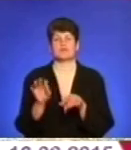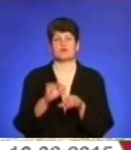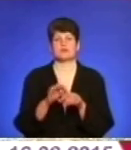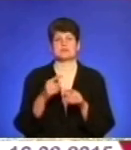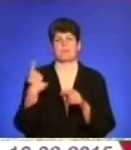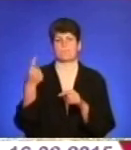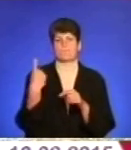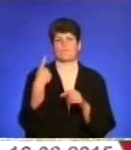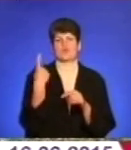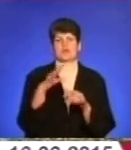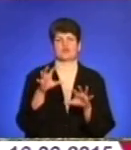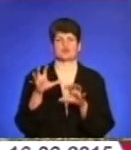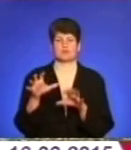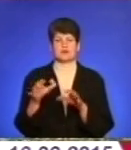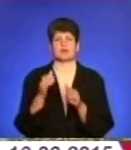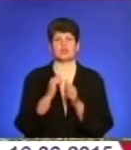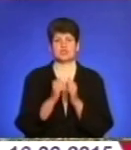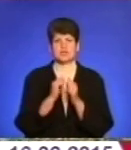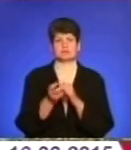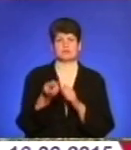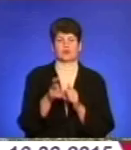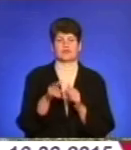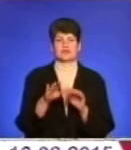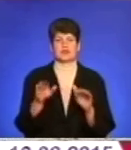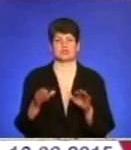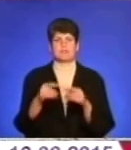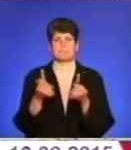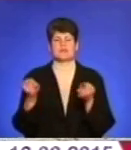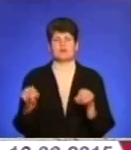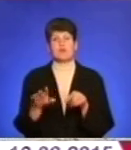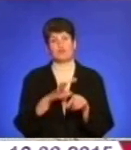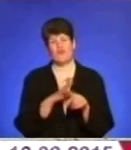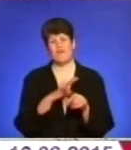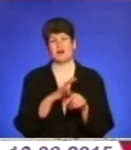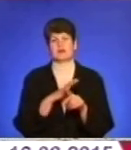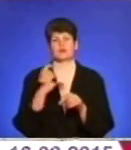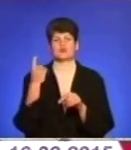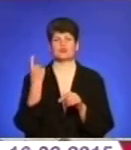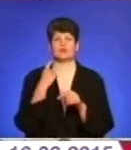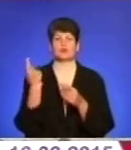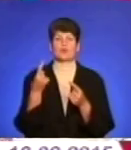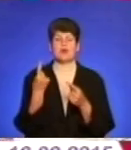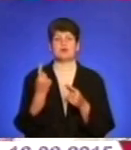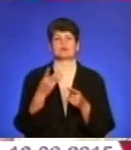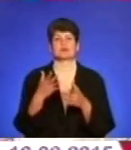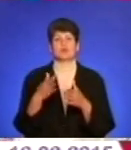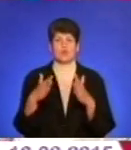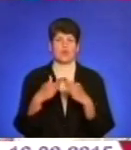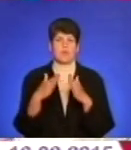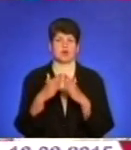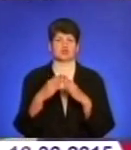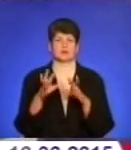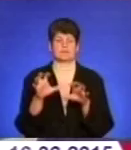які частіше всього справляють природні потреби у дитячих пісочницях. Однак нерідко господарі вигулюють на території майданчиків і домашніх